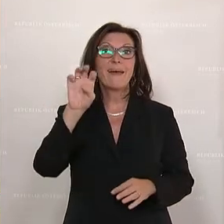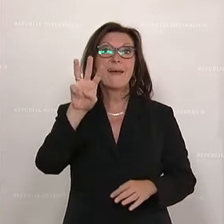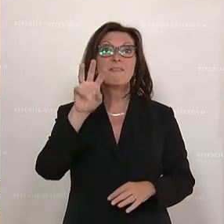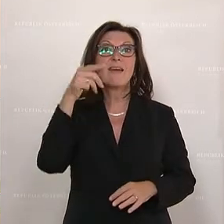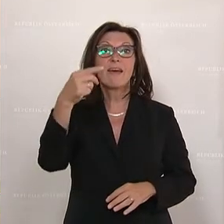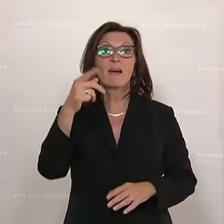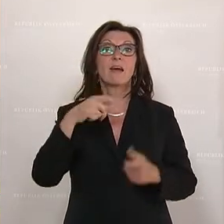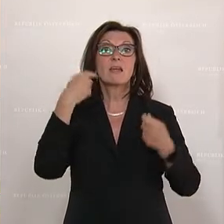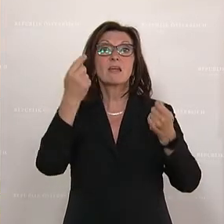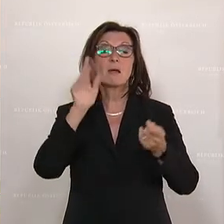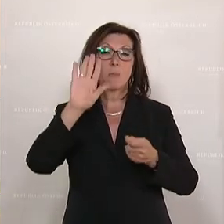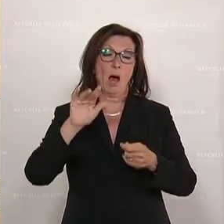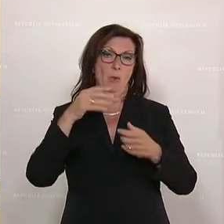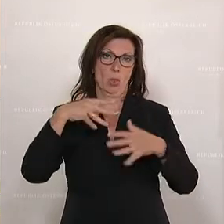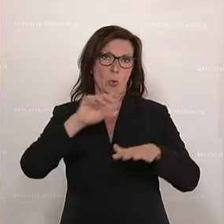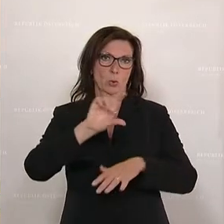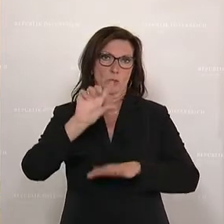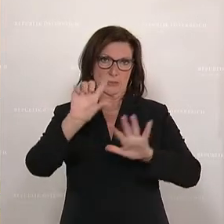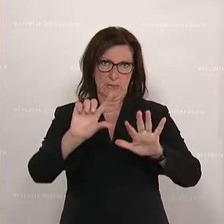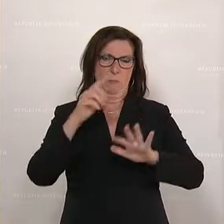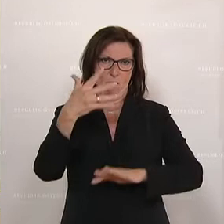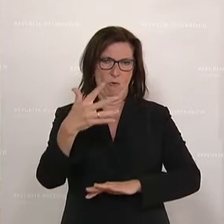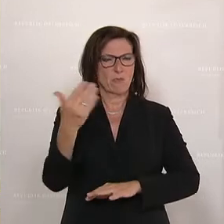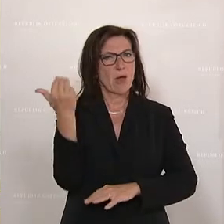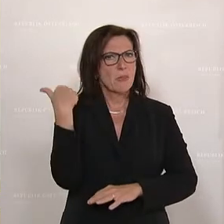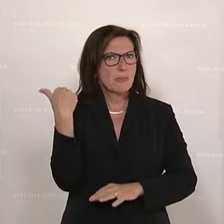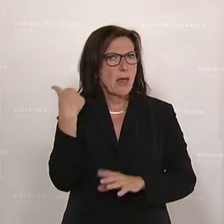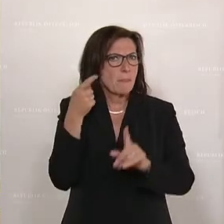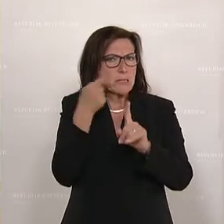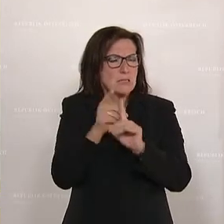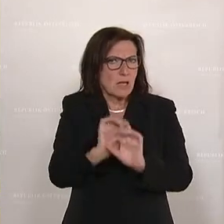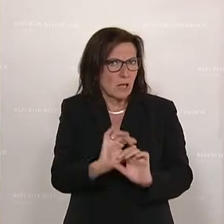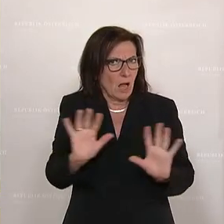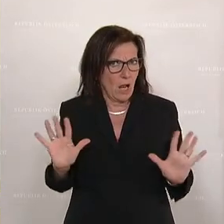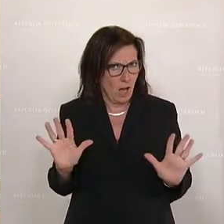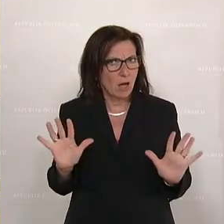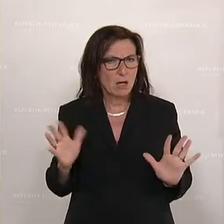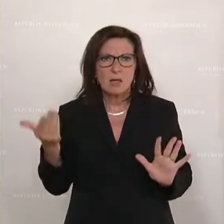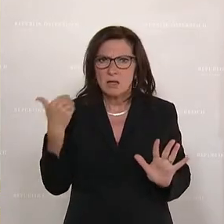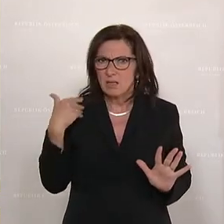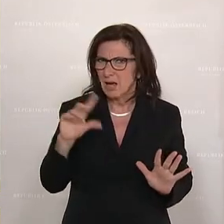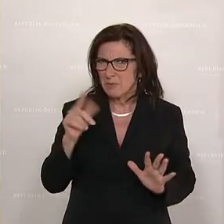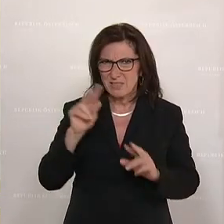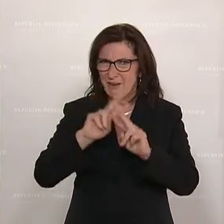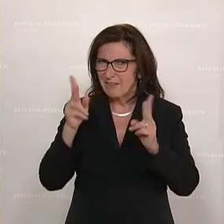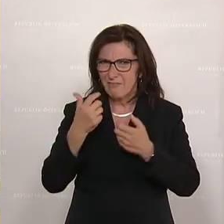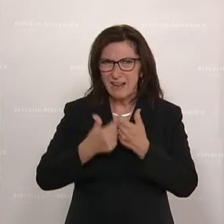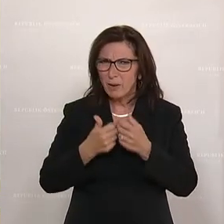1957. Die Prämisse damals war klar, relativ kurz nach dem Zweiten Weltkrieg,